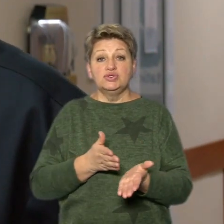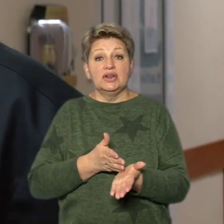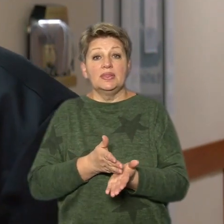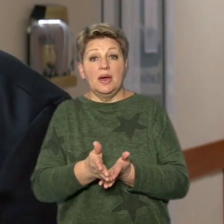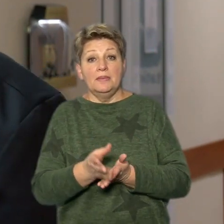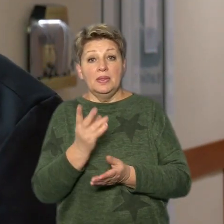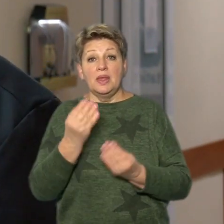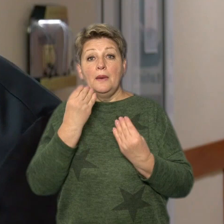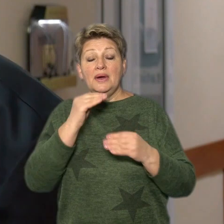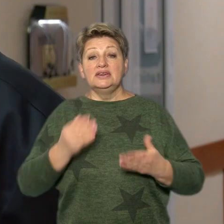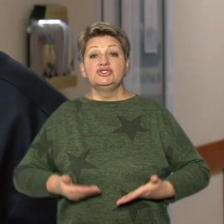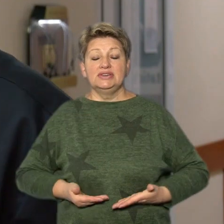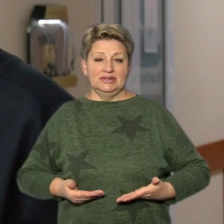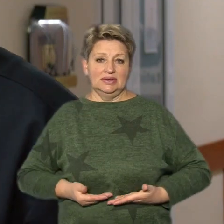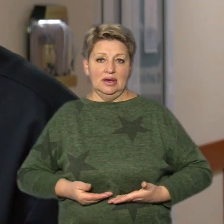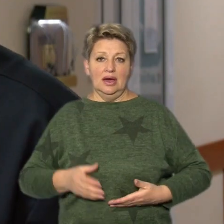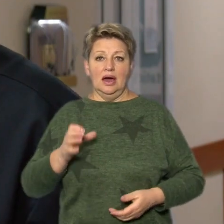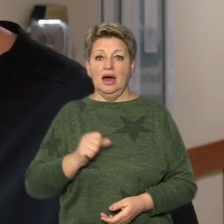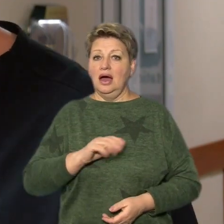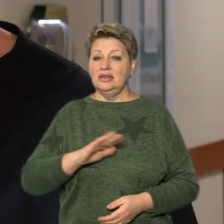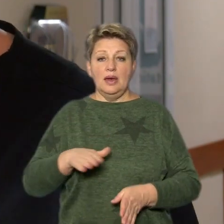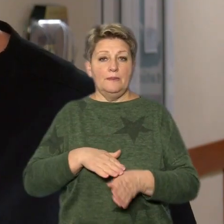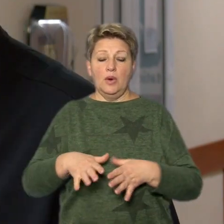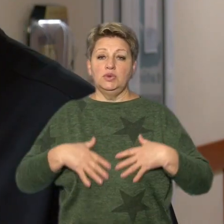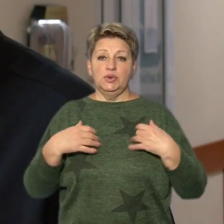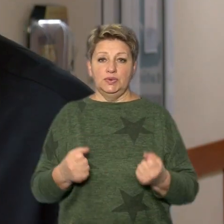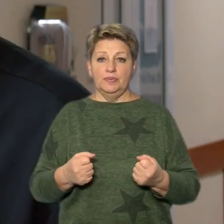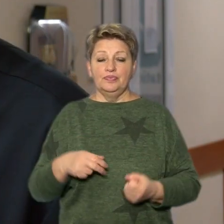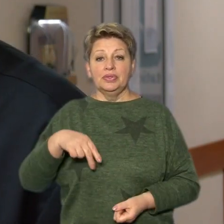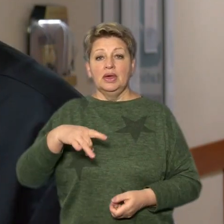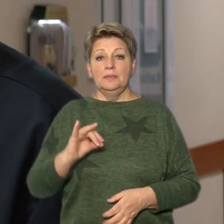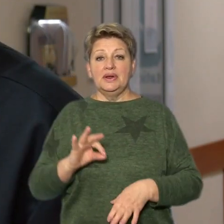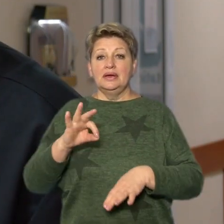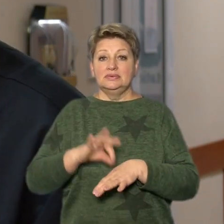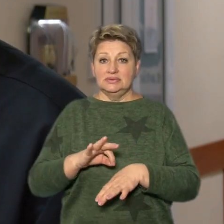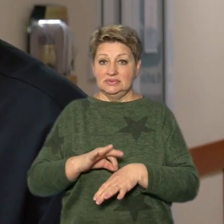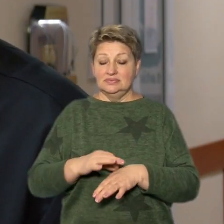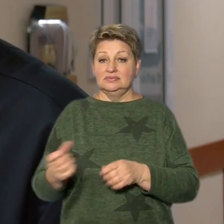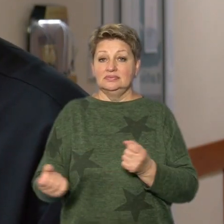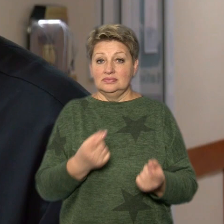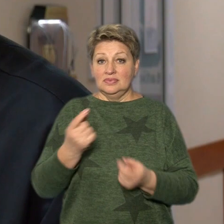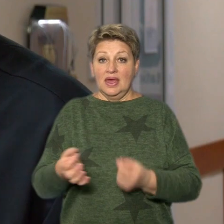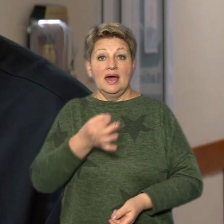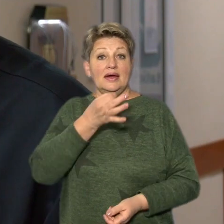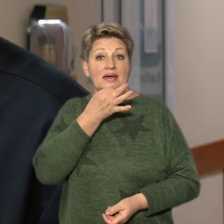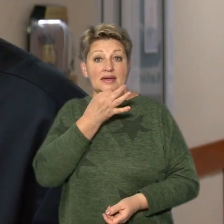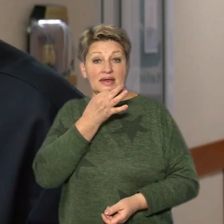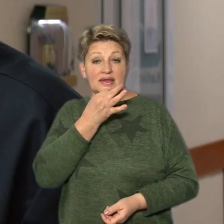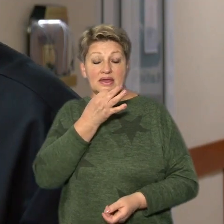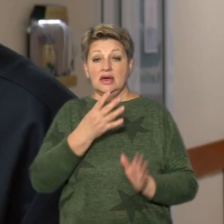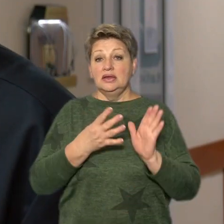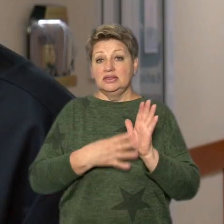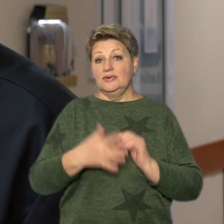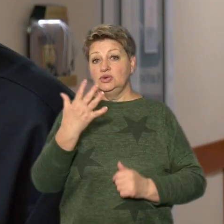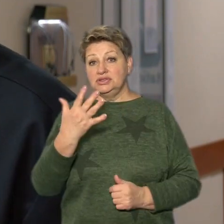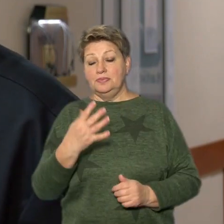поліпшення життя, а не повне одужання. При діагностиці цього захворювання на ранніх стадіях сягає 95